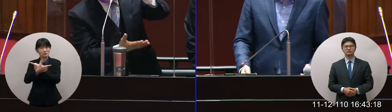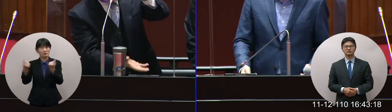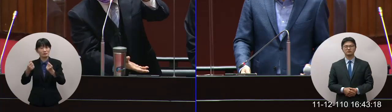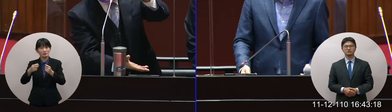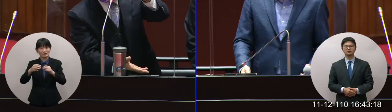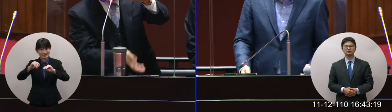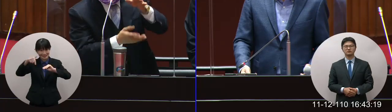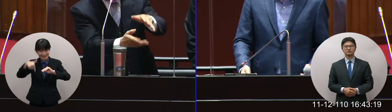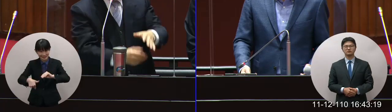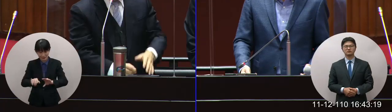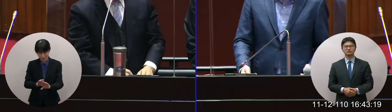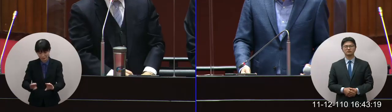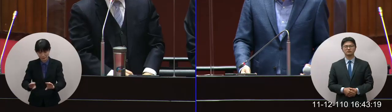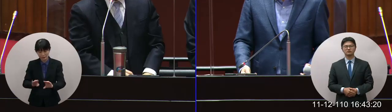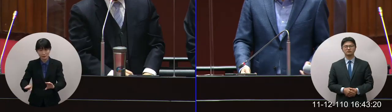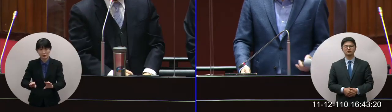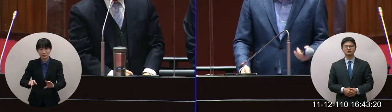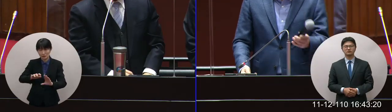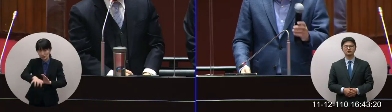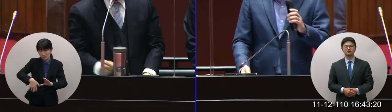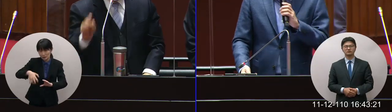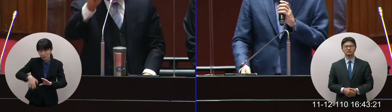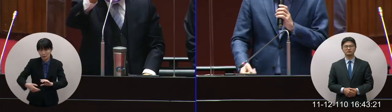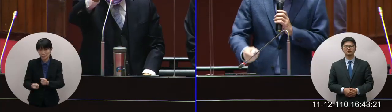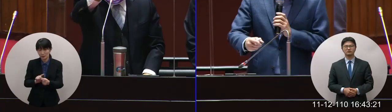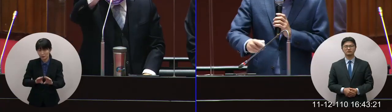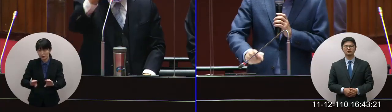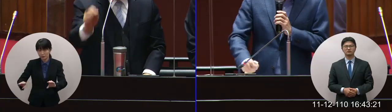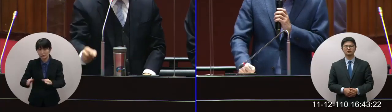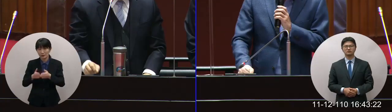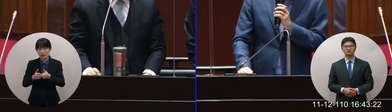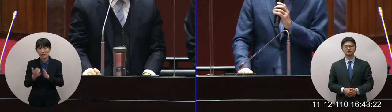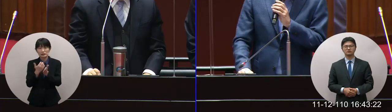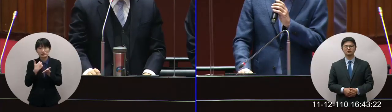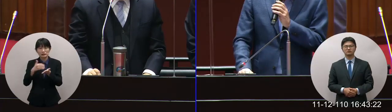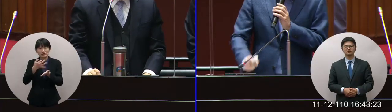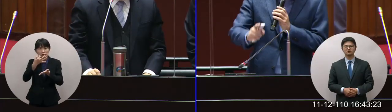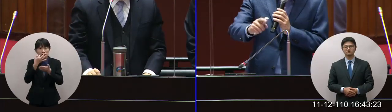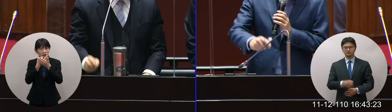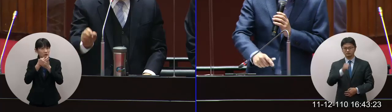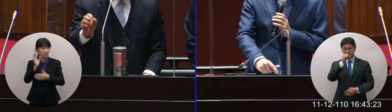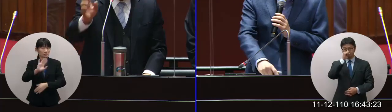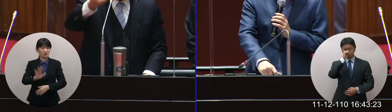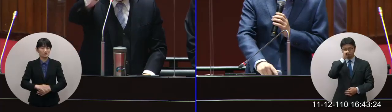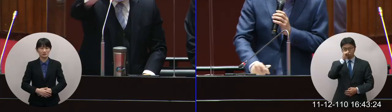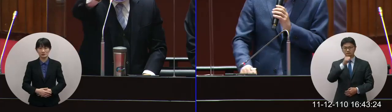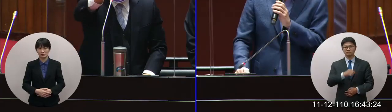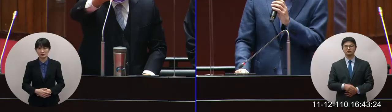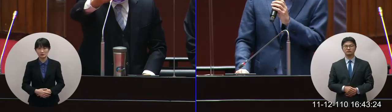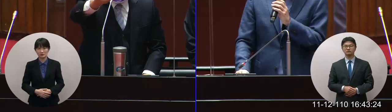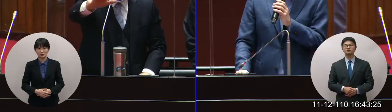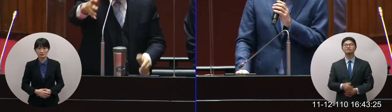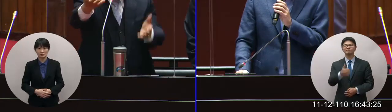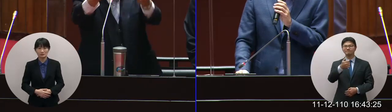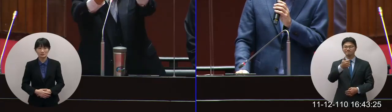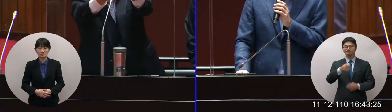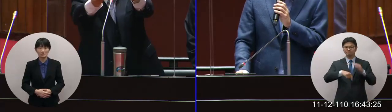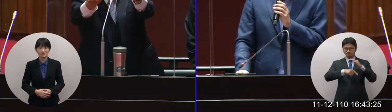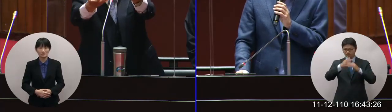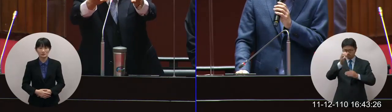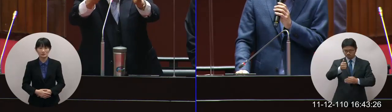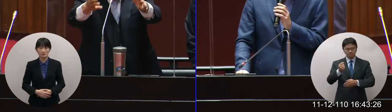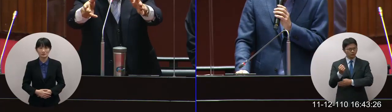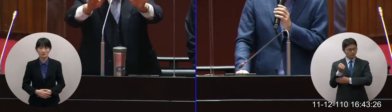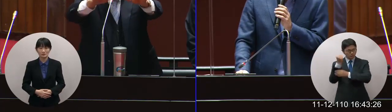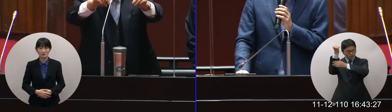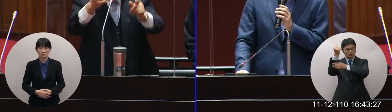下能夠做停車盡量挖要省那個預算好這個當然是院長支持